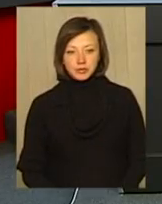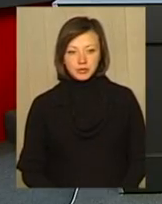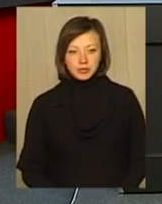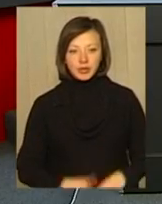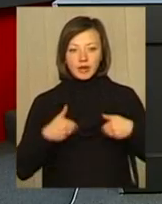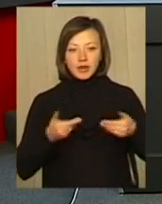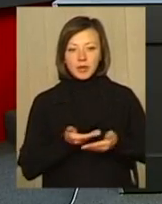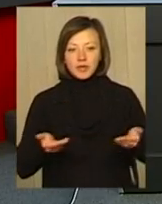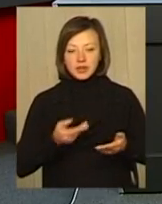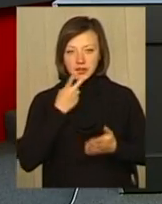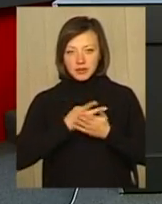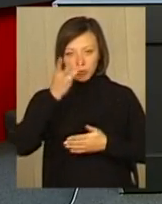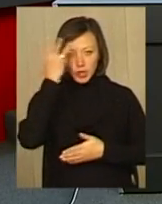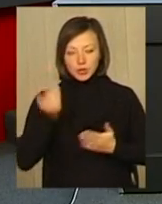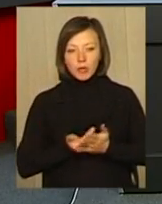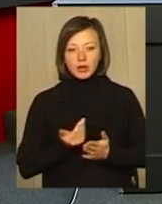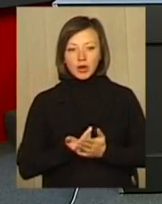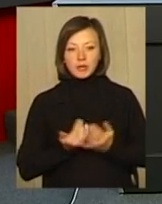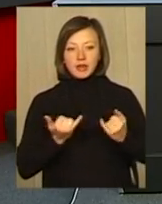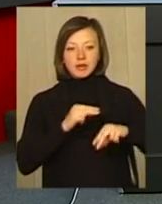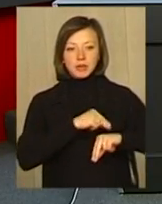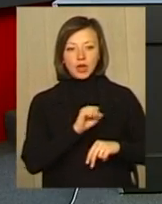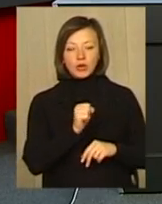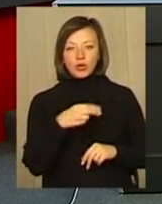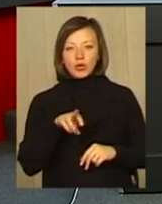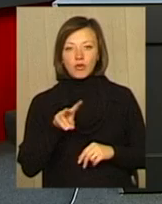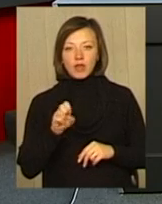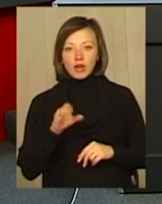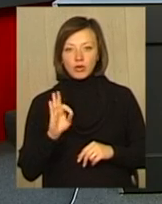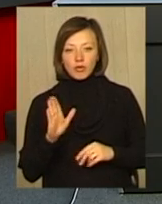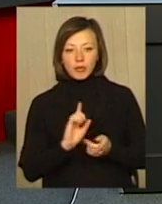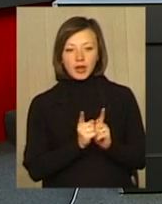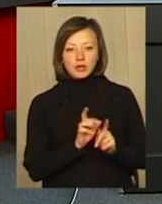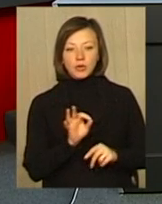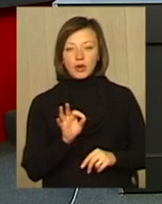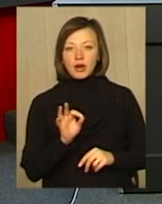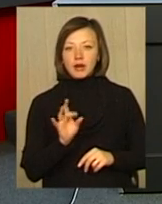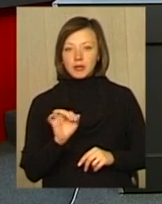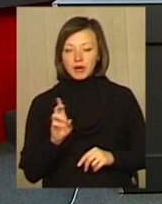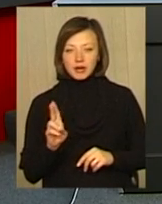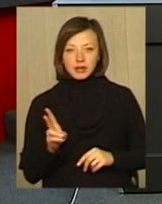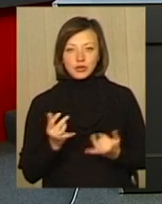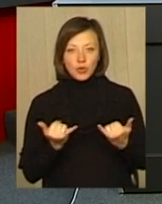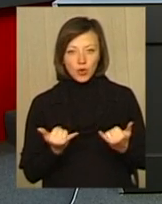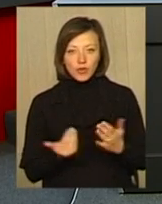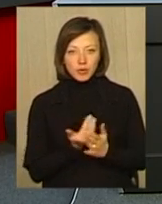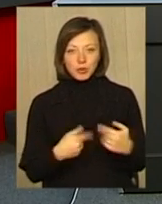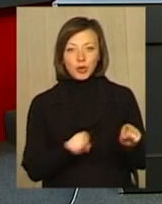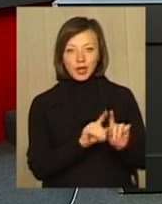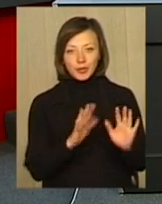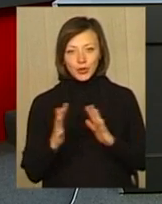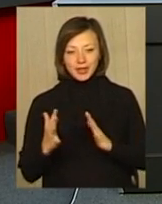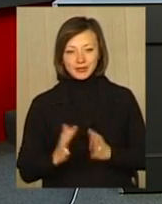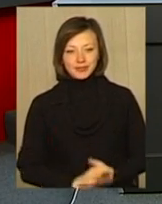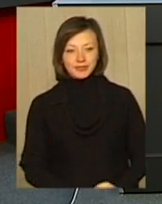Вітаємо вас видивитися подільську панораму в студії Антон Довлатов, сурдоперекладач Ольга Рибак. Сьогодні у випуску про